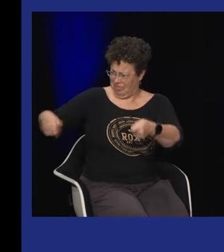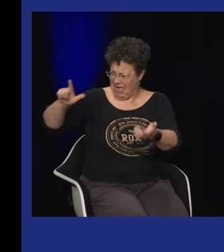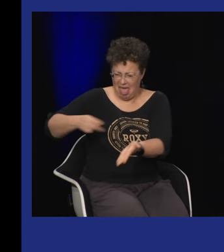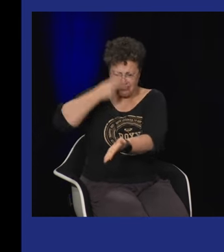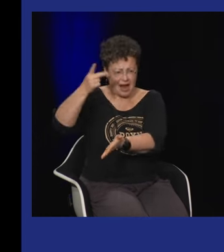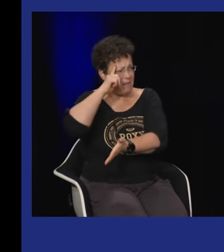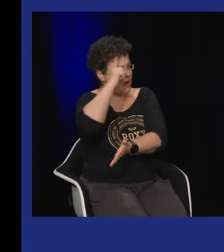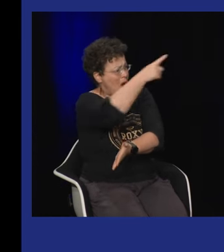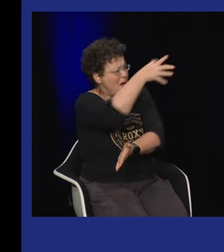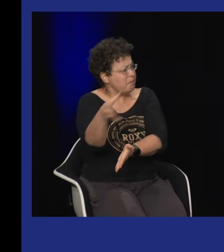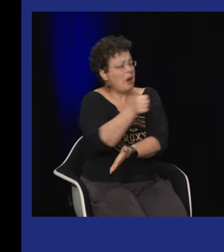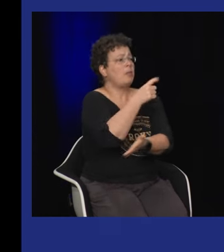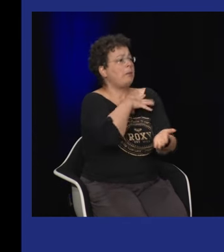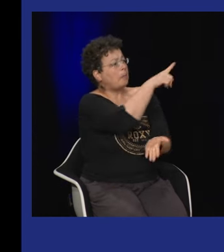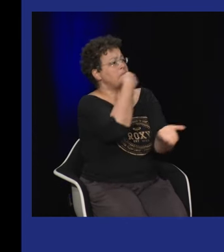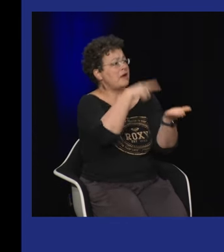personnes